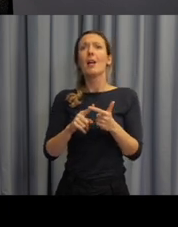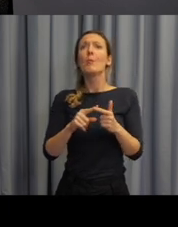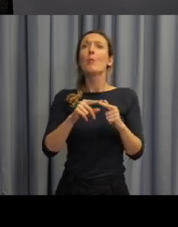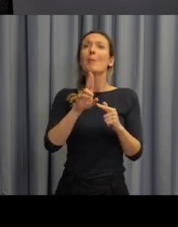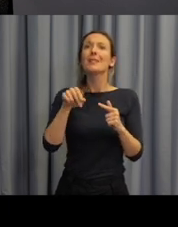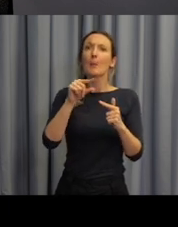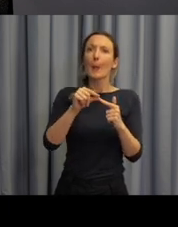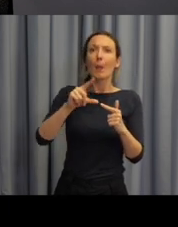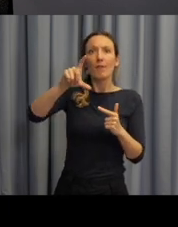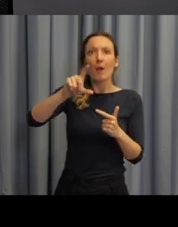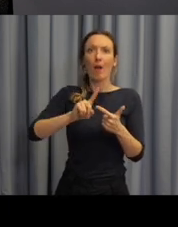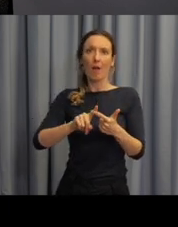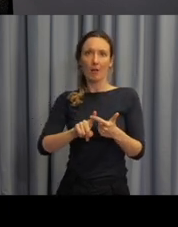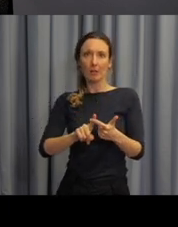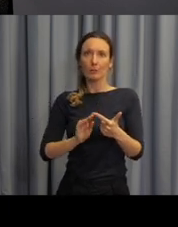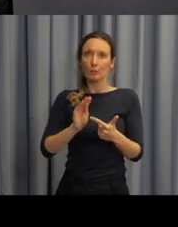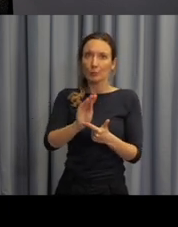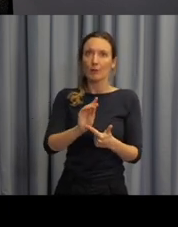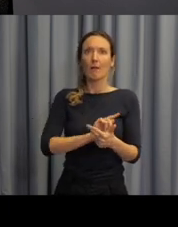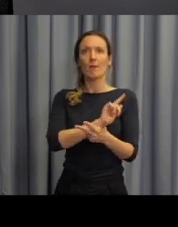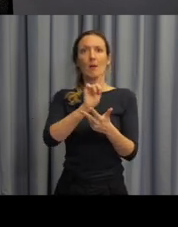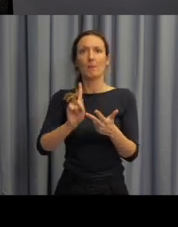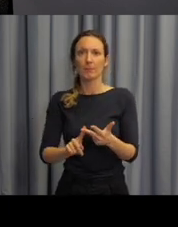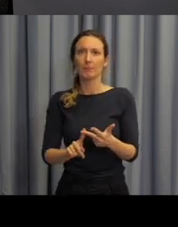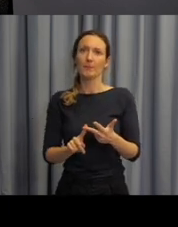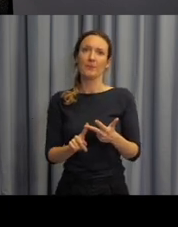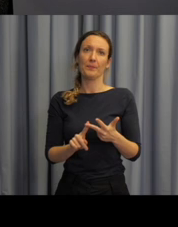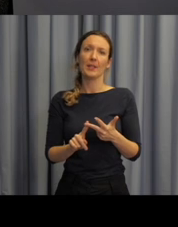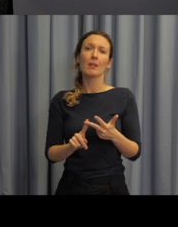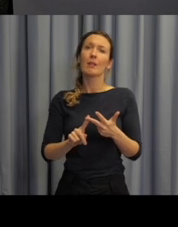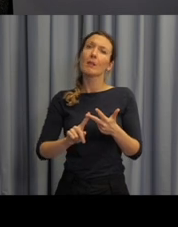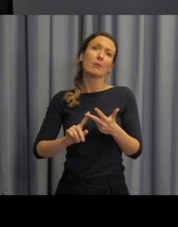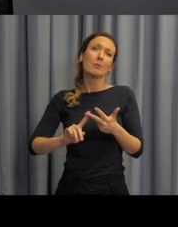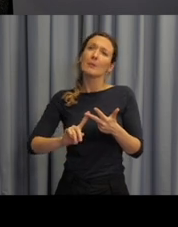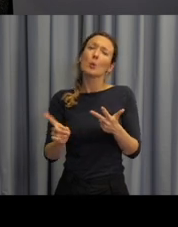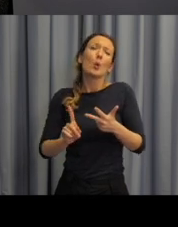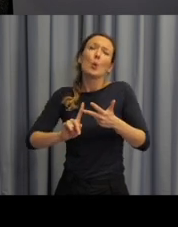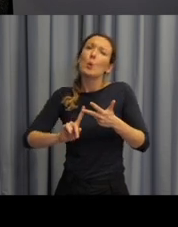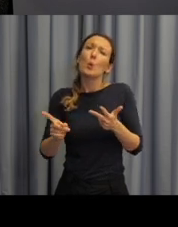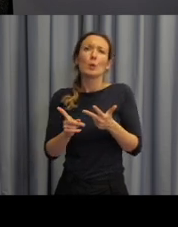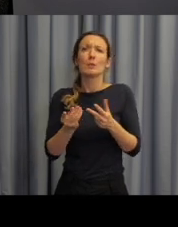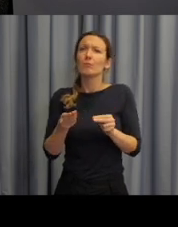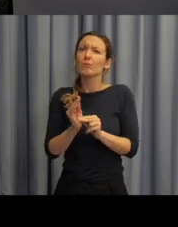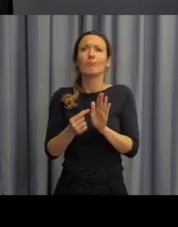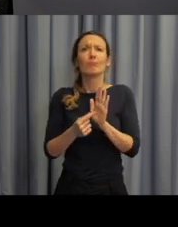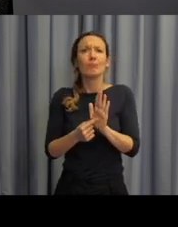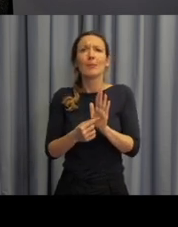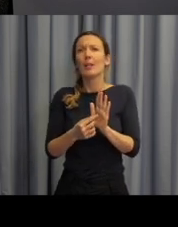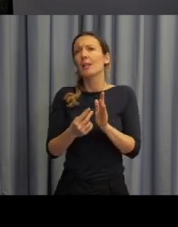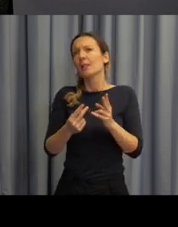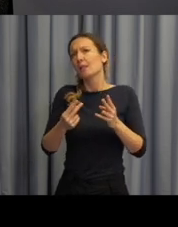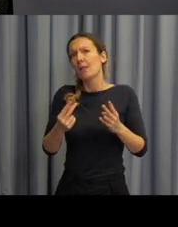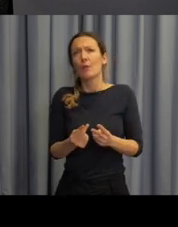malými písmeny, pracujeme s dalšími signálními, s